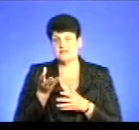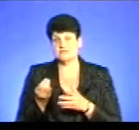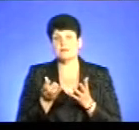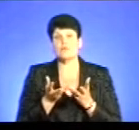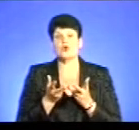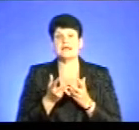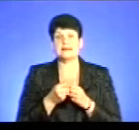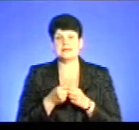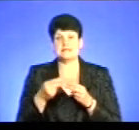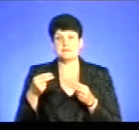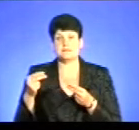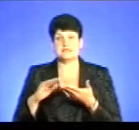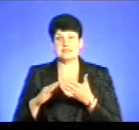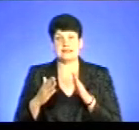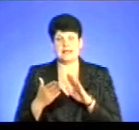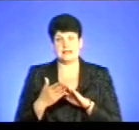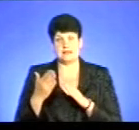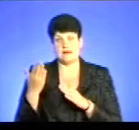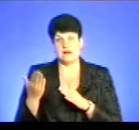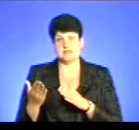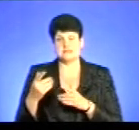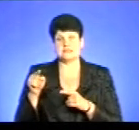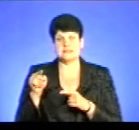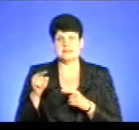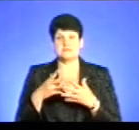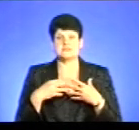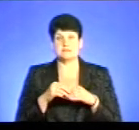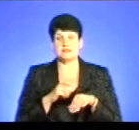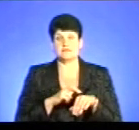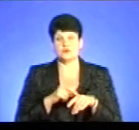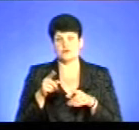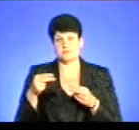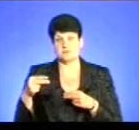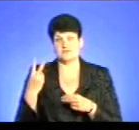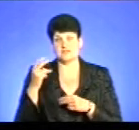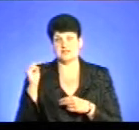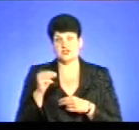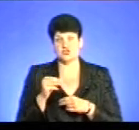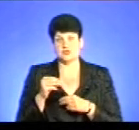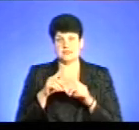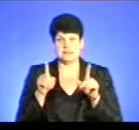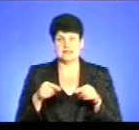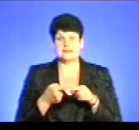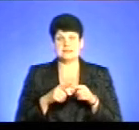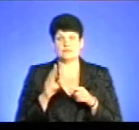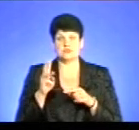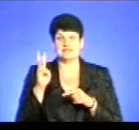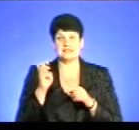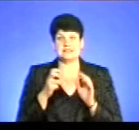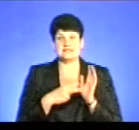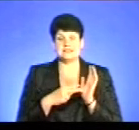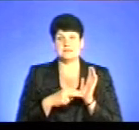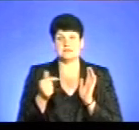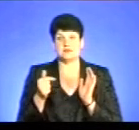кількості підписаних декларацій якраз саме цей сімейний лікар. Якщо він підписав 2 тисячі декларацій, це буде 370 гривень на